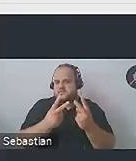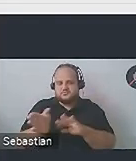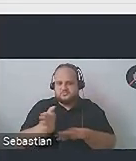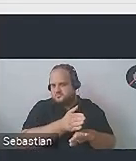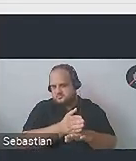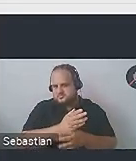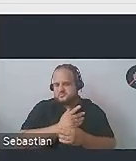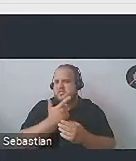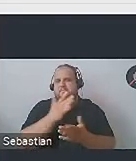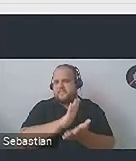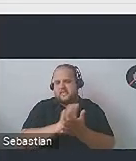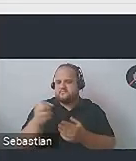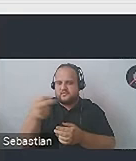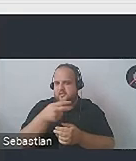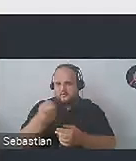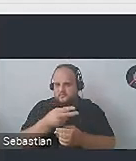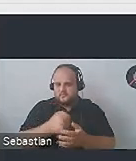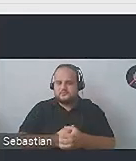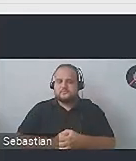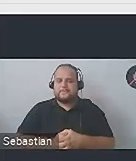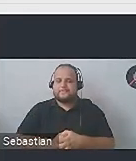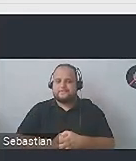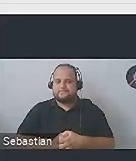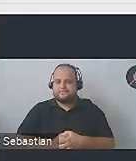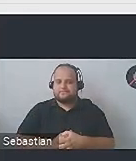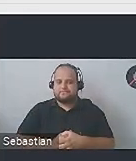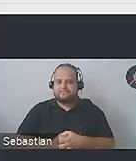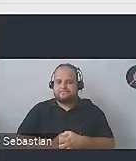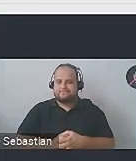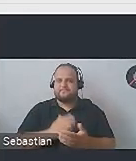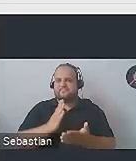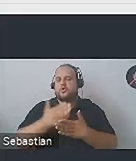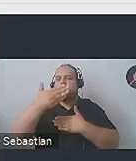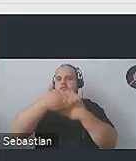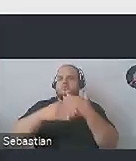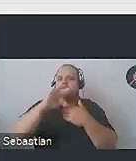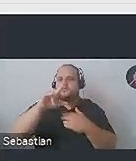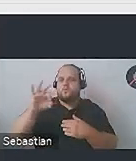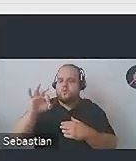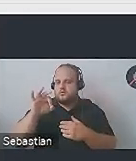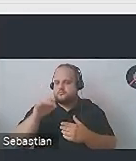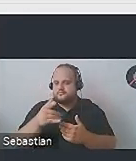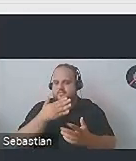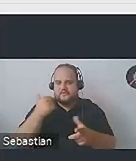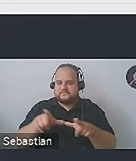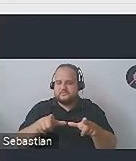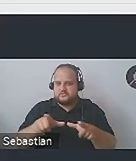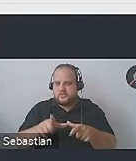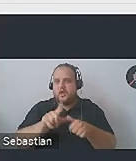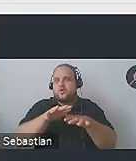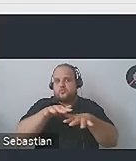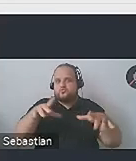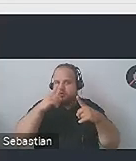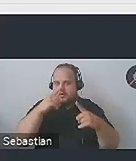nie powinny mieć tekstu alternatywnego, rzeczywiście. One są tylko tłem, nie mają znaczenia tak naprawdę, ale wiele obrazów